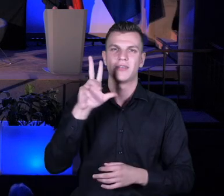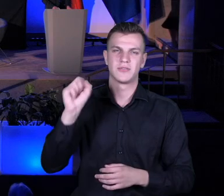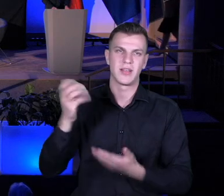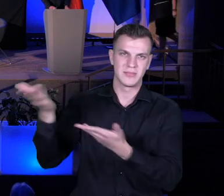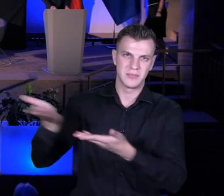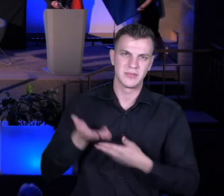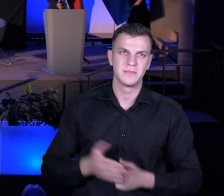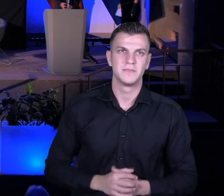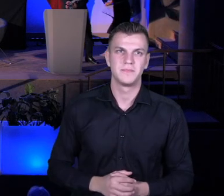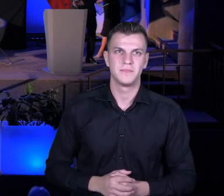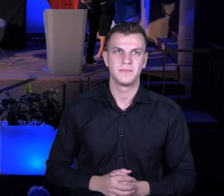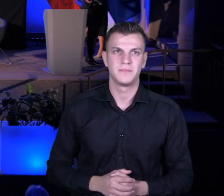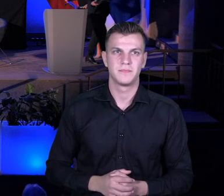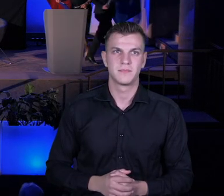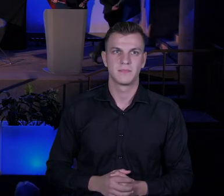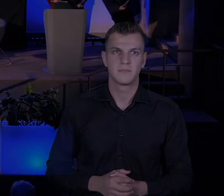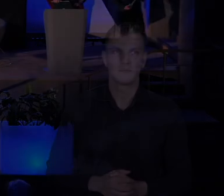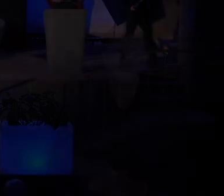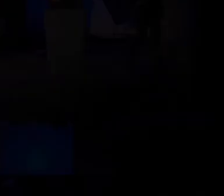Dziękuję. Dziękuję. Dziękuję.